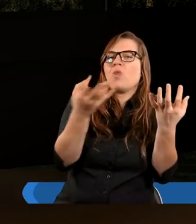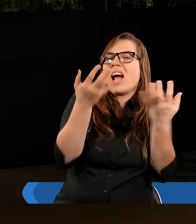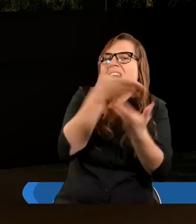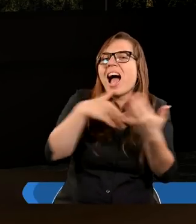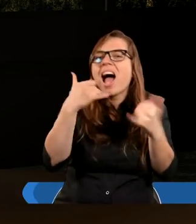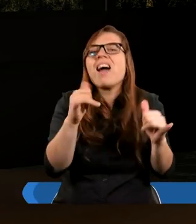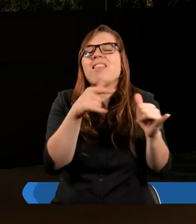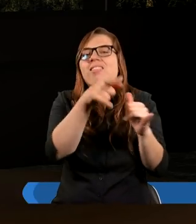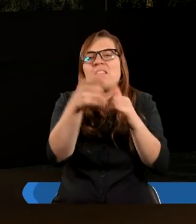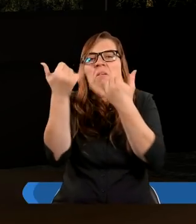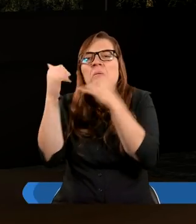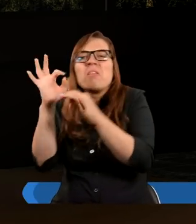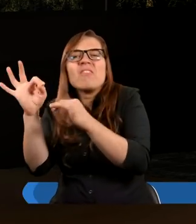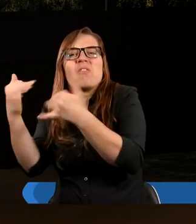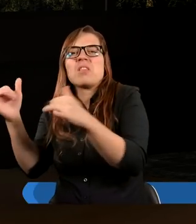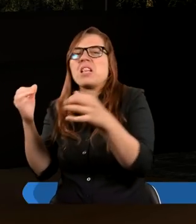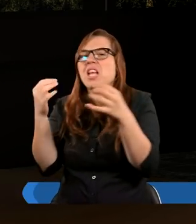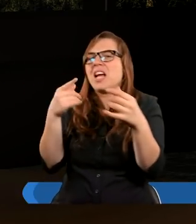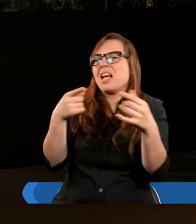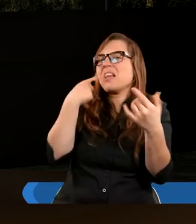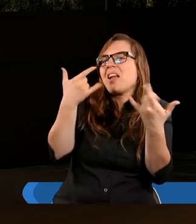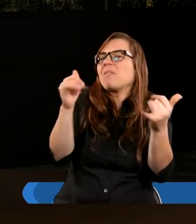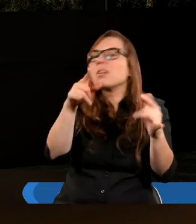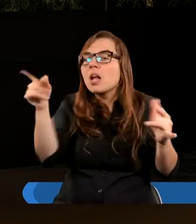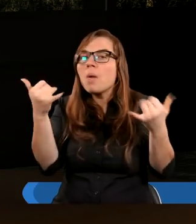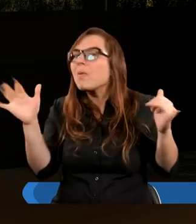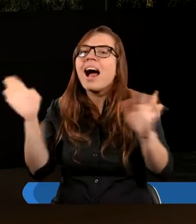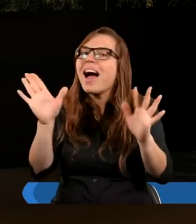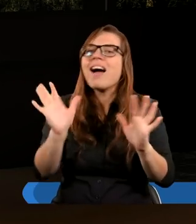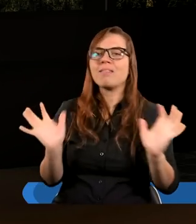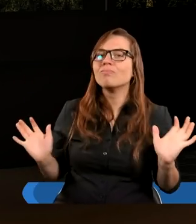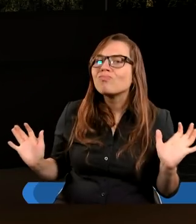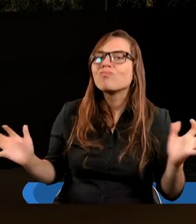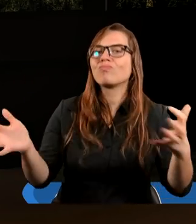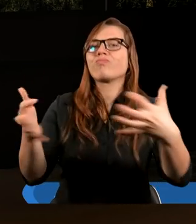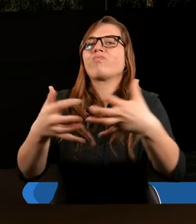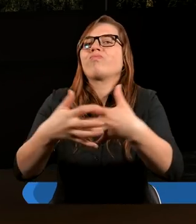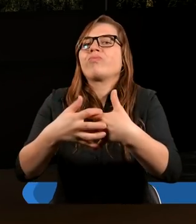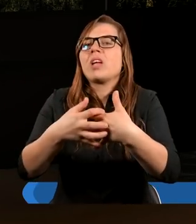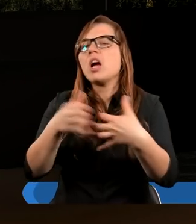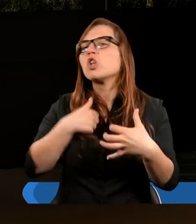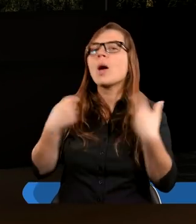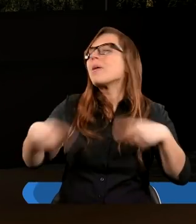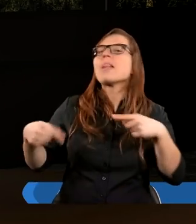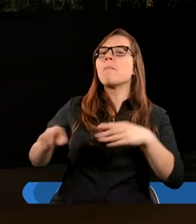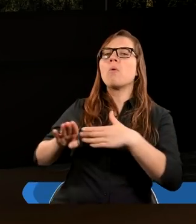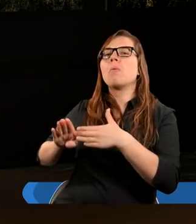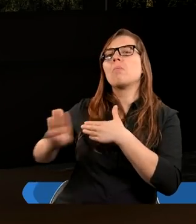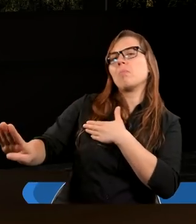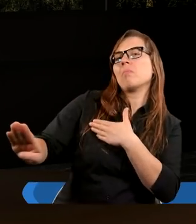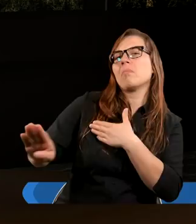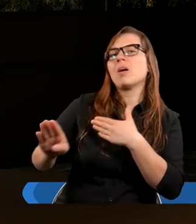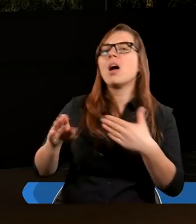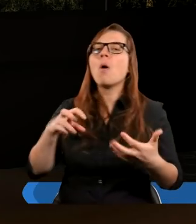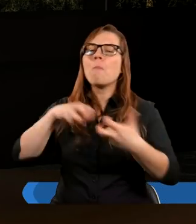gdzie jednak Kościół zrzesza takie osoby. No i one się gdzieś tam izolują, tworzą własne jakby